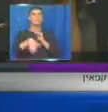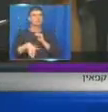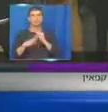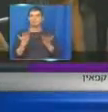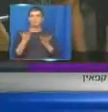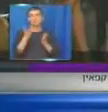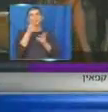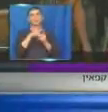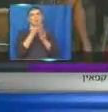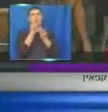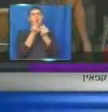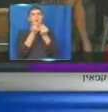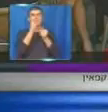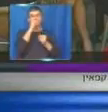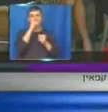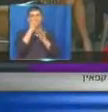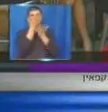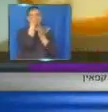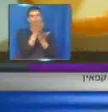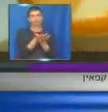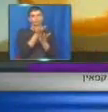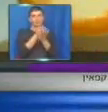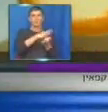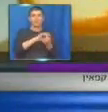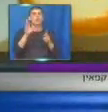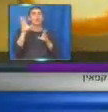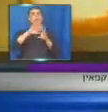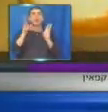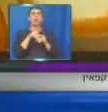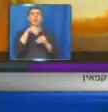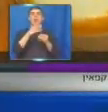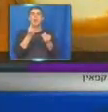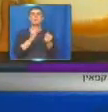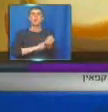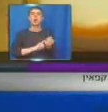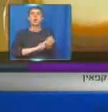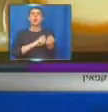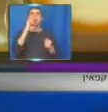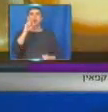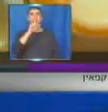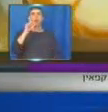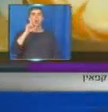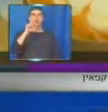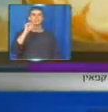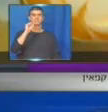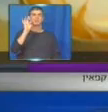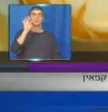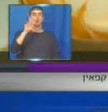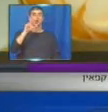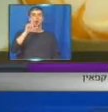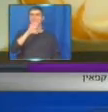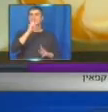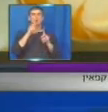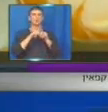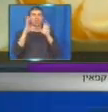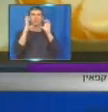לשקיעה של חומרי צולת שונים, כולל הקולסטרול, בפנות כלי הדם, ולמעשה, כל הנושא של התרשת